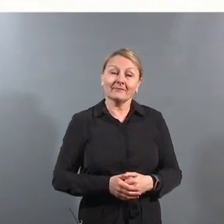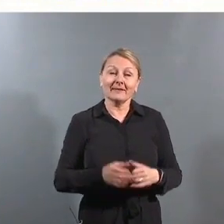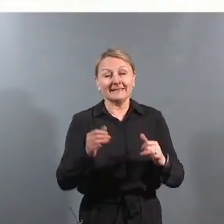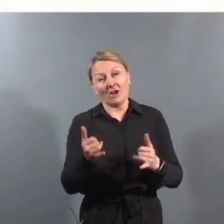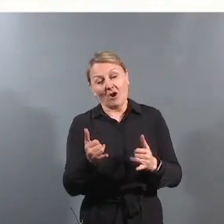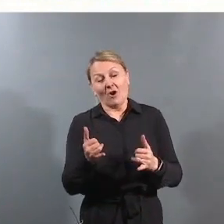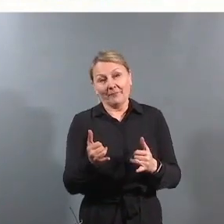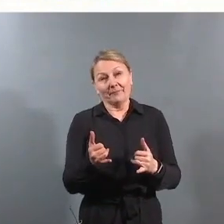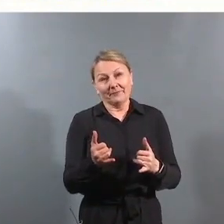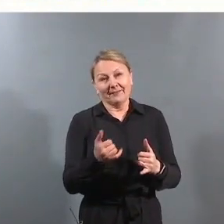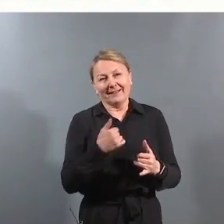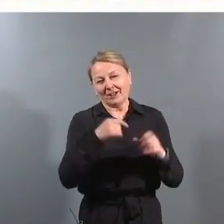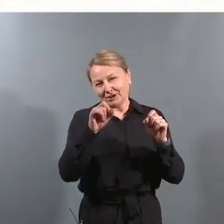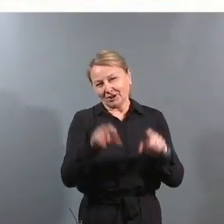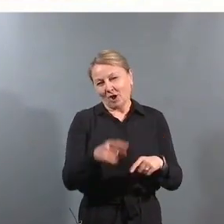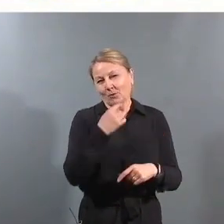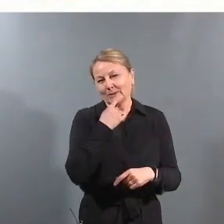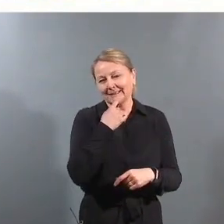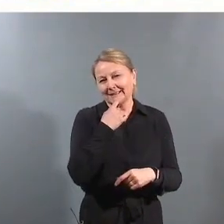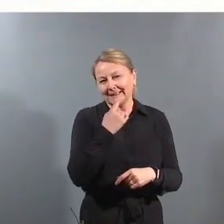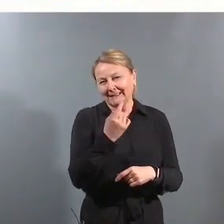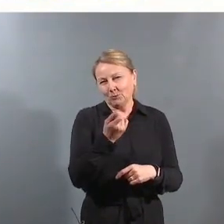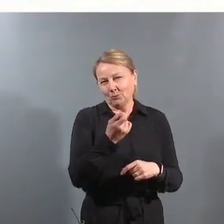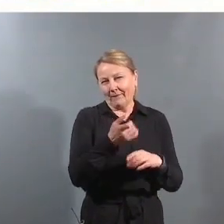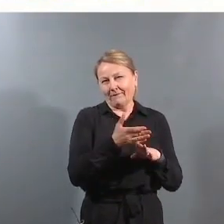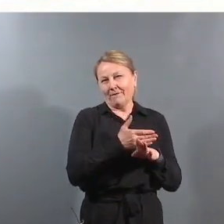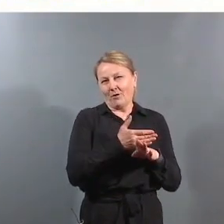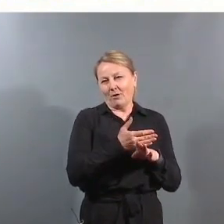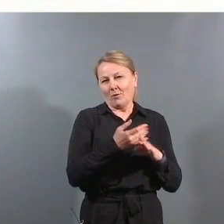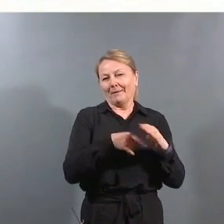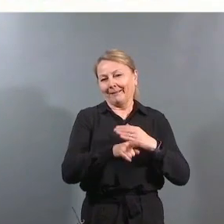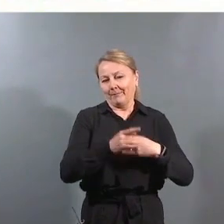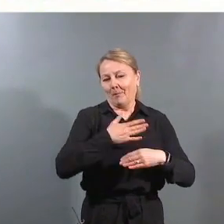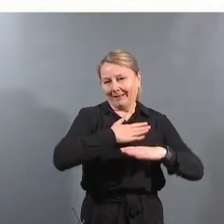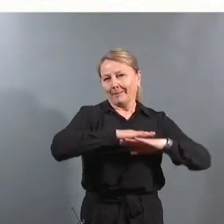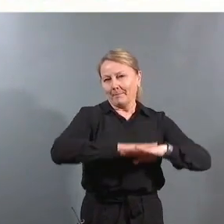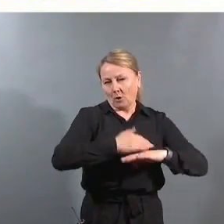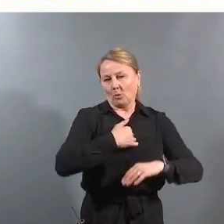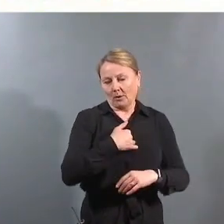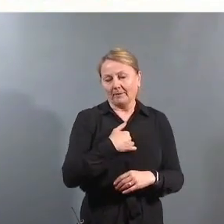Jeg kan starte litt å si noe først før jeg kommer inn på min bakgrunn.